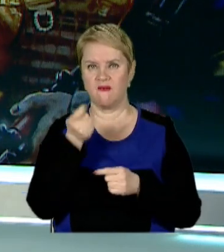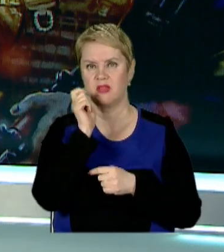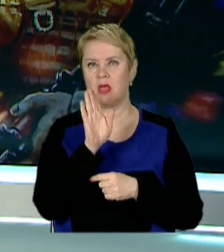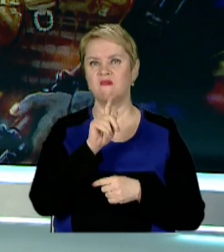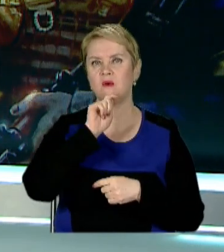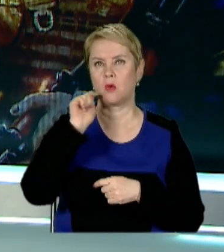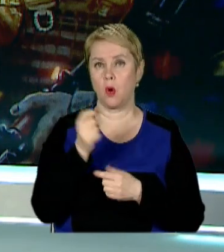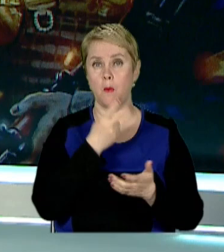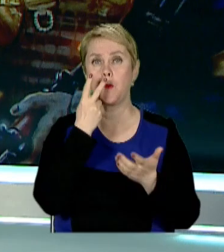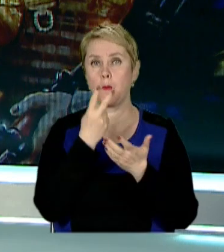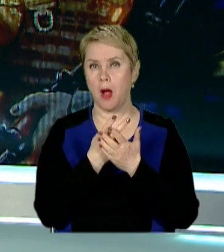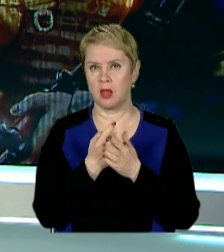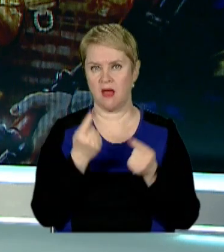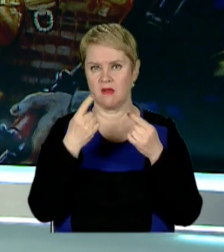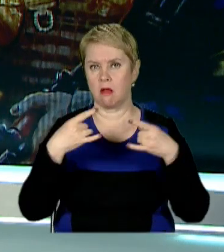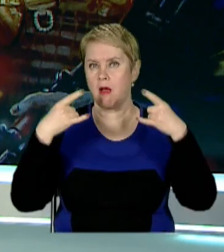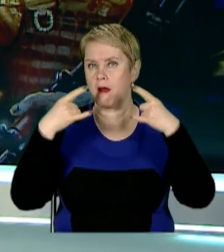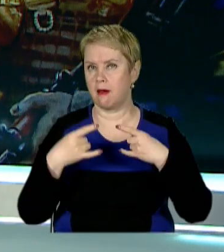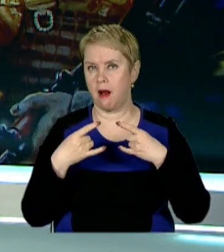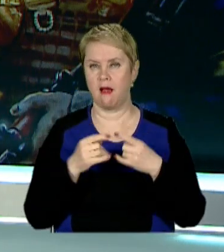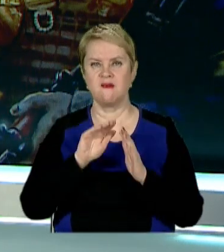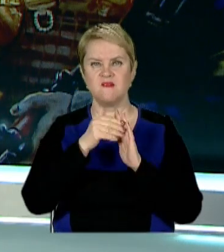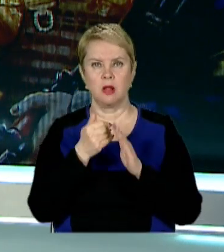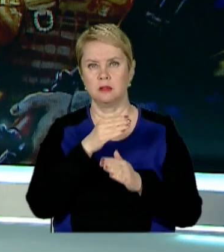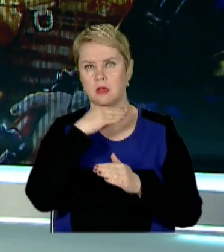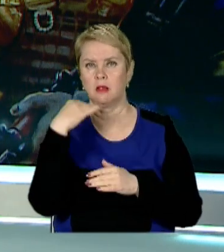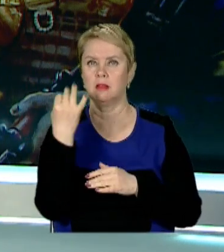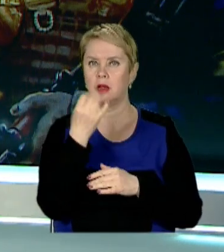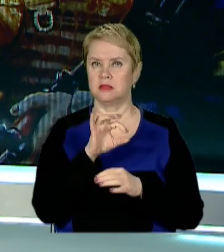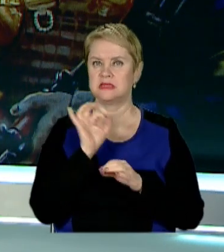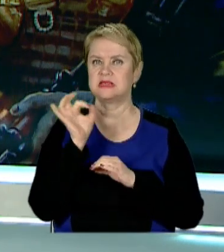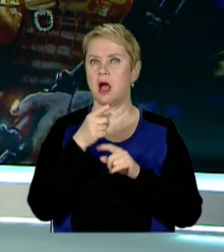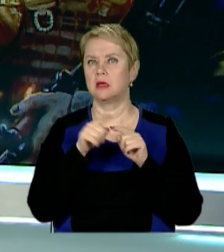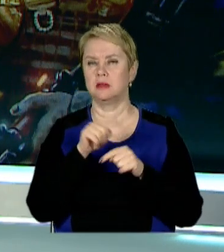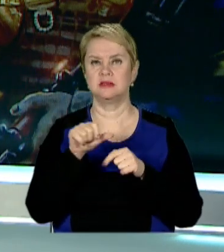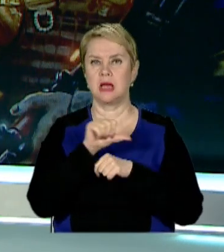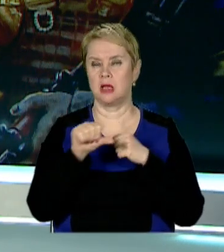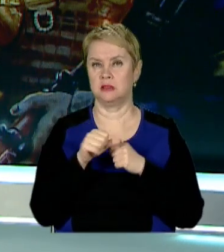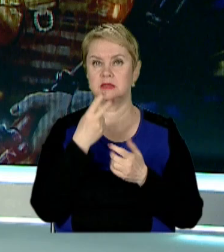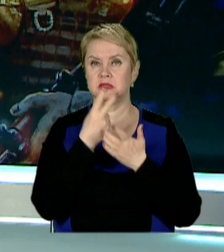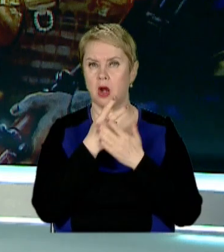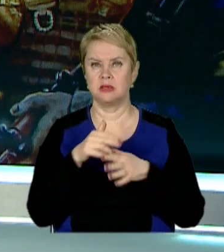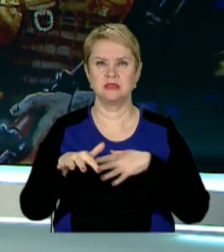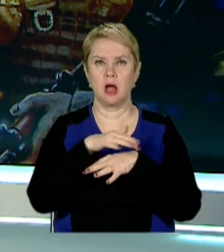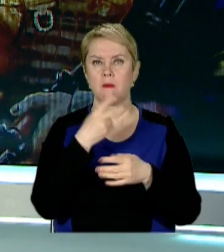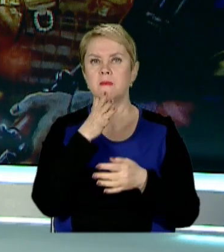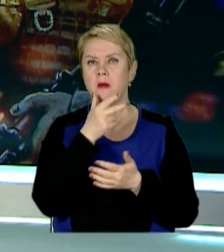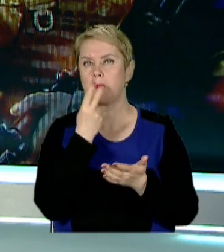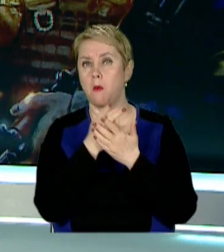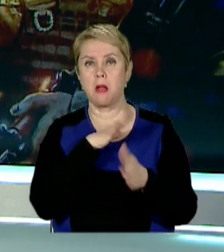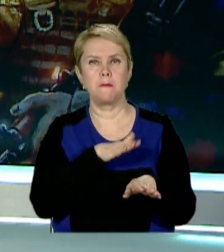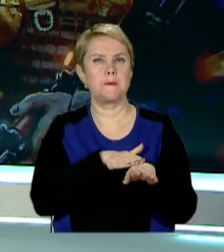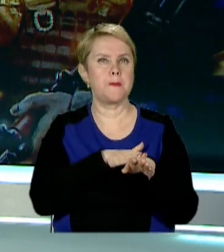Україні показана на великому екрані. Викликала чималий інтерес у західних глядачів. Зали під час показу були